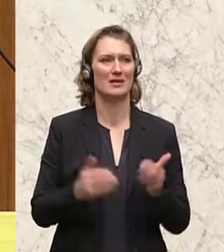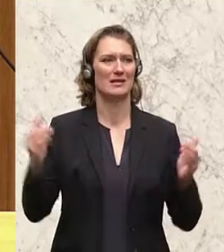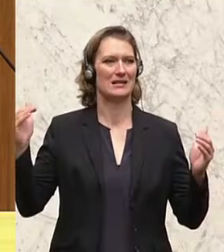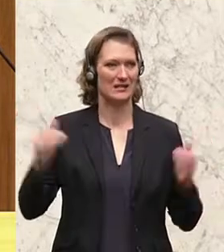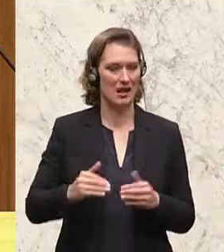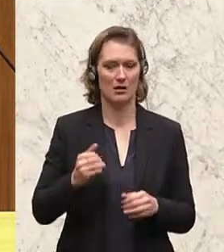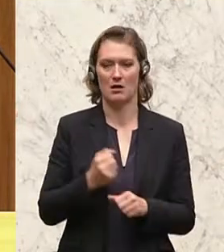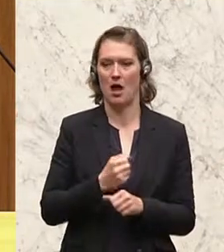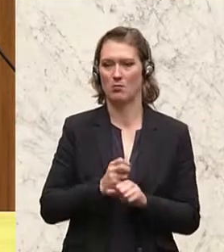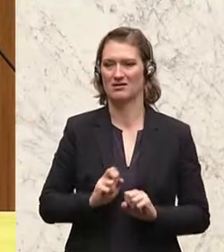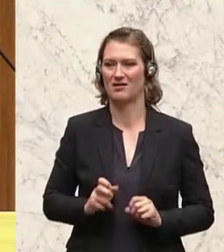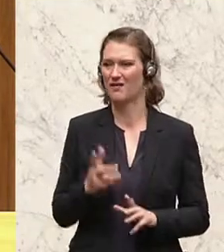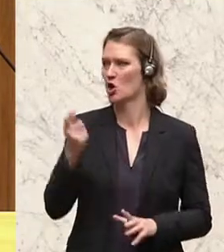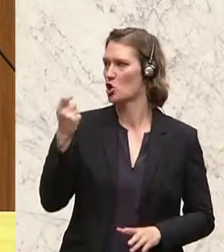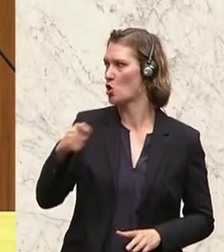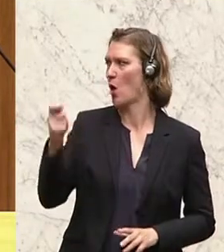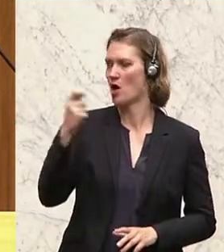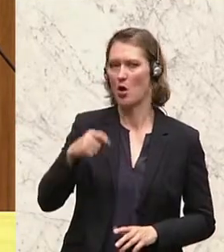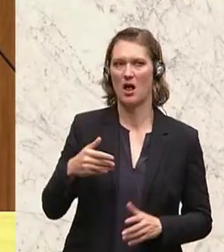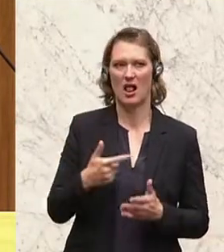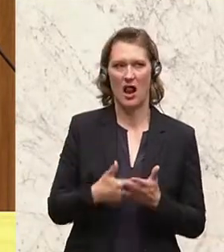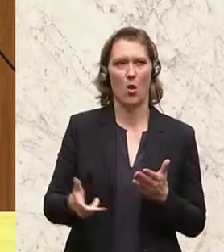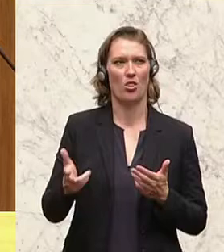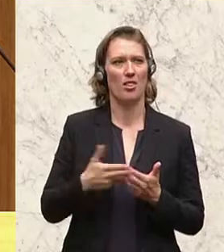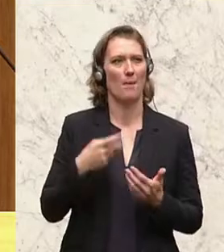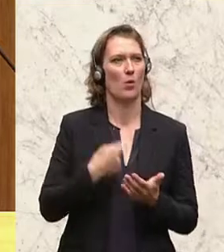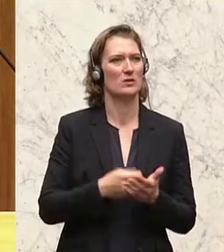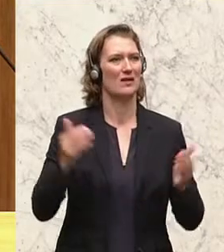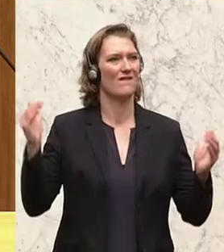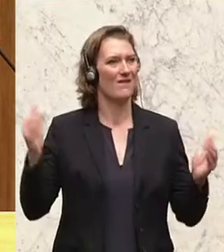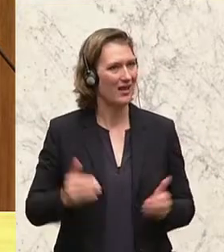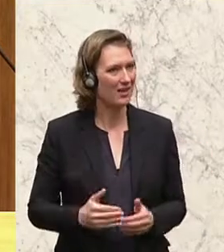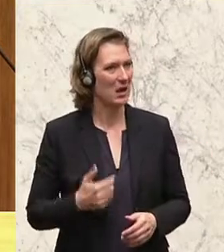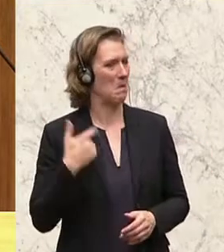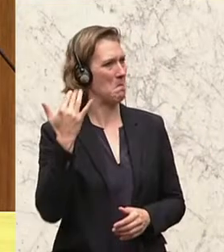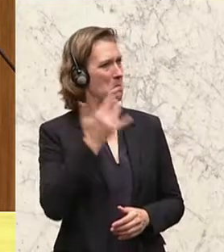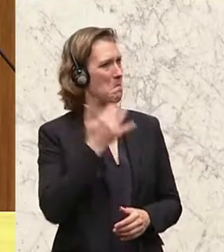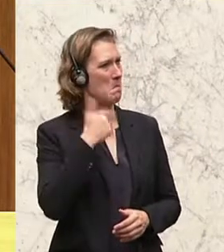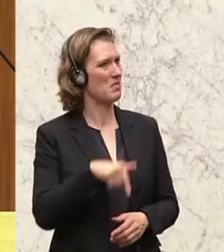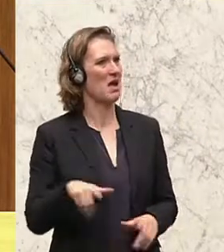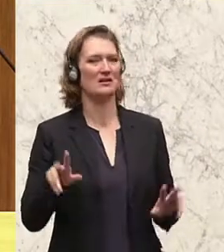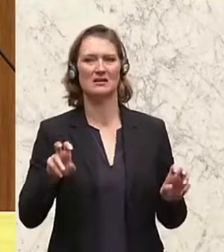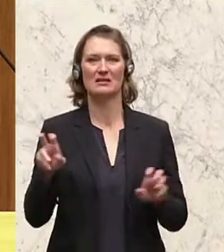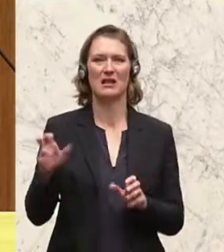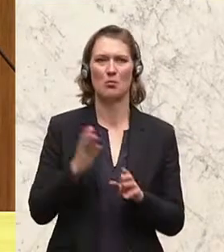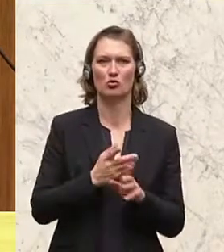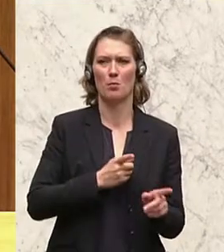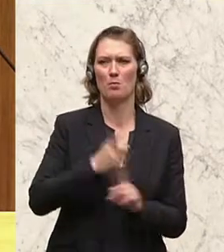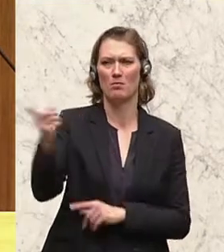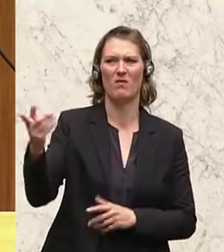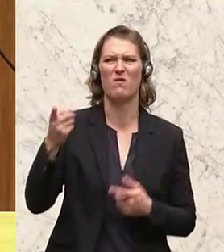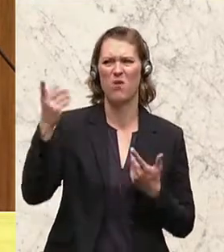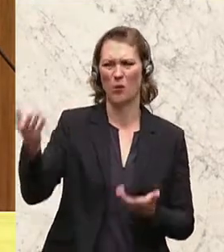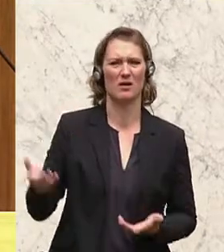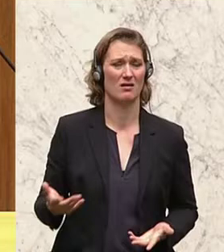Die Arbeitskräfte für die Start-ups sind viel zu teuer, darum muss man die Lohnnebenkosten senken. Und das ist wieder eine klassische Themenverfehlung. Der Herr